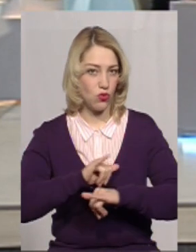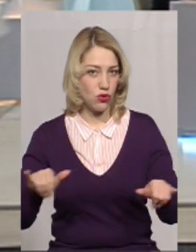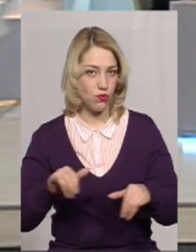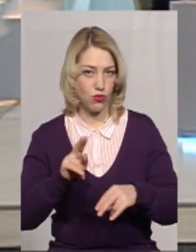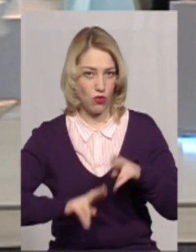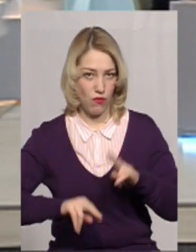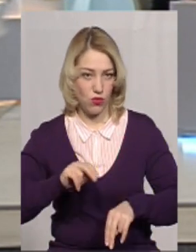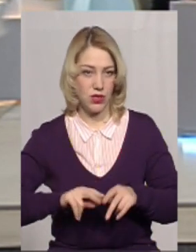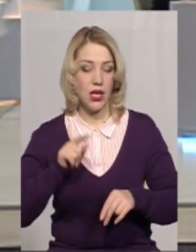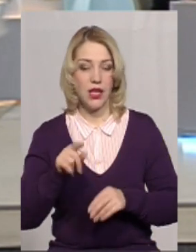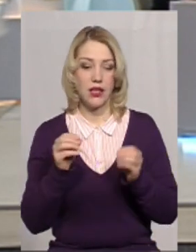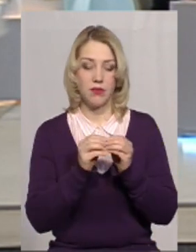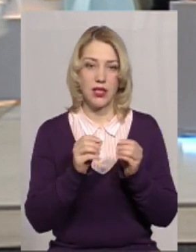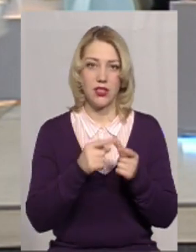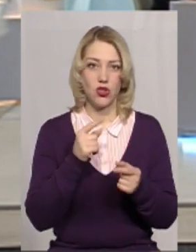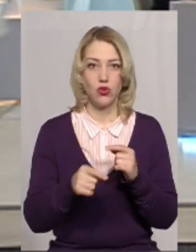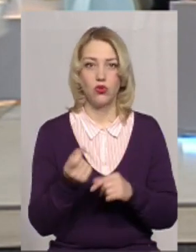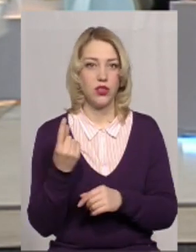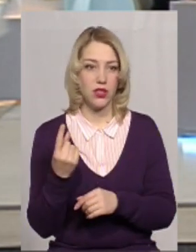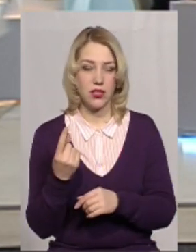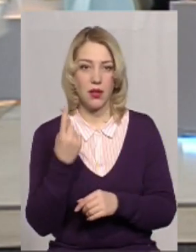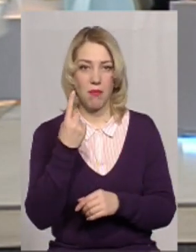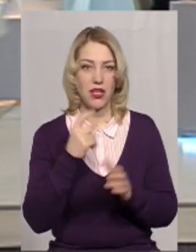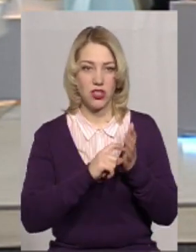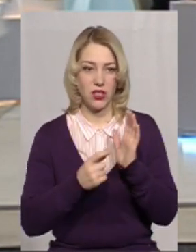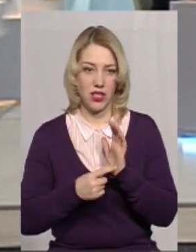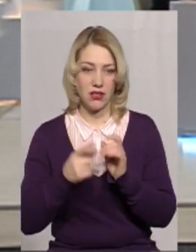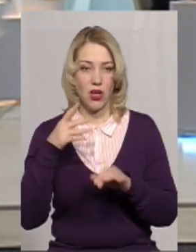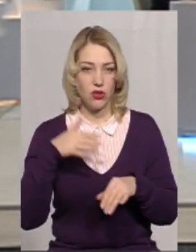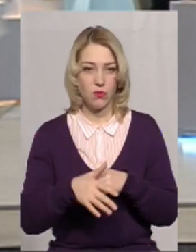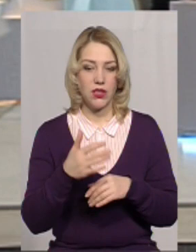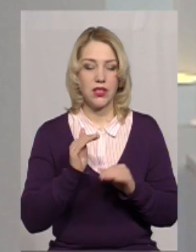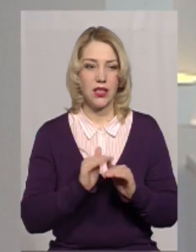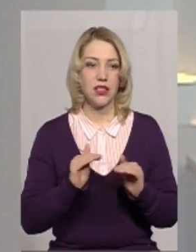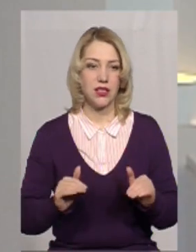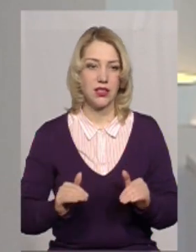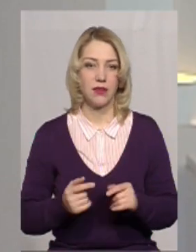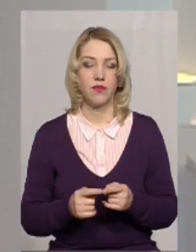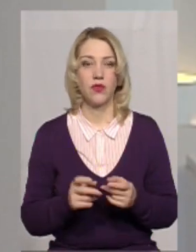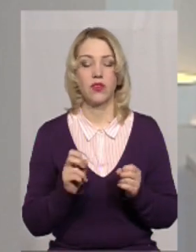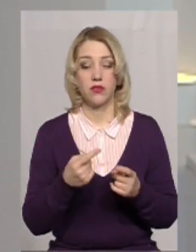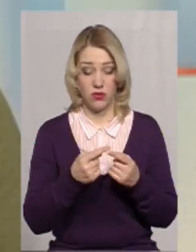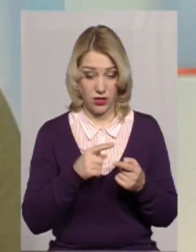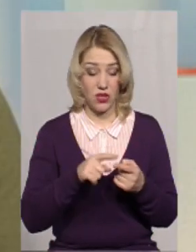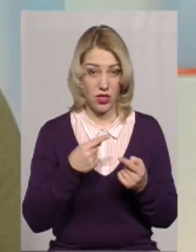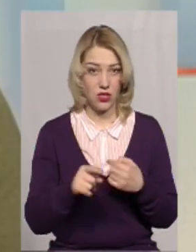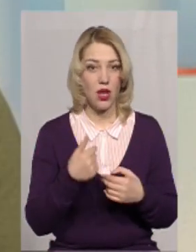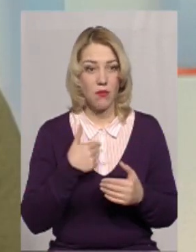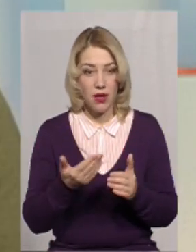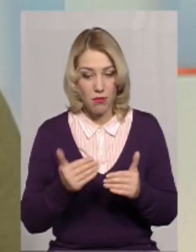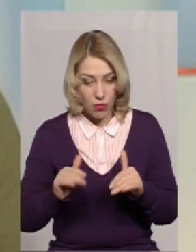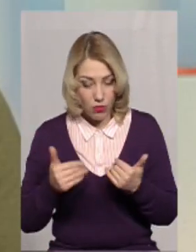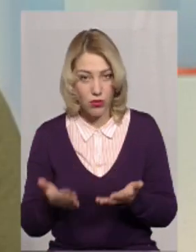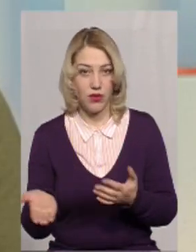10 чи 11 перших класів. Розумієте? Це трошечки інше. Ні, ми пропонували, що давайте